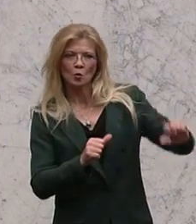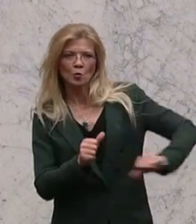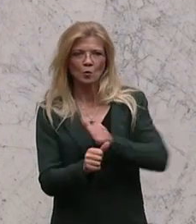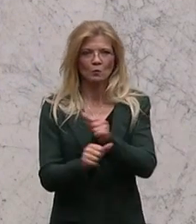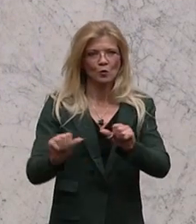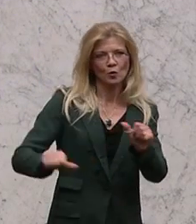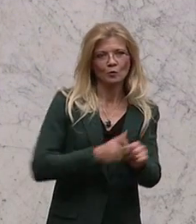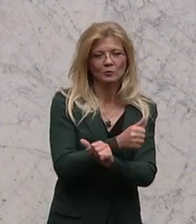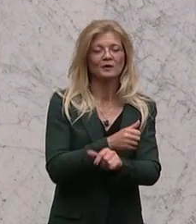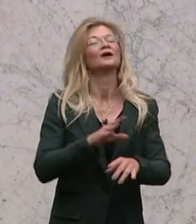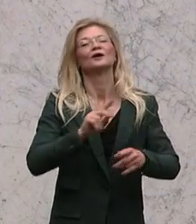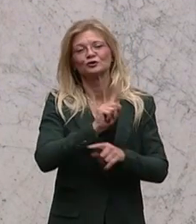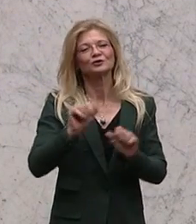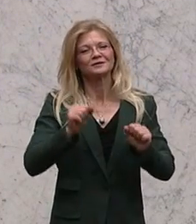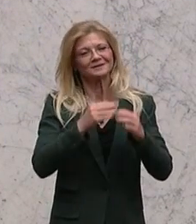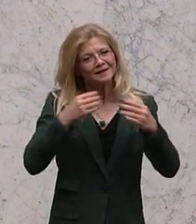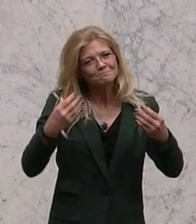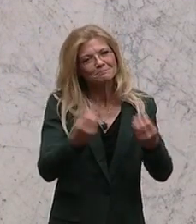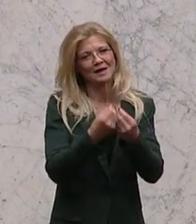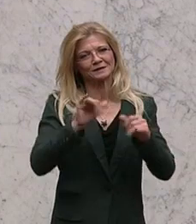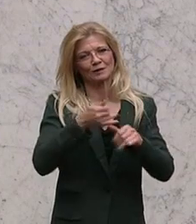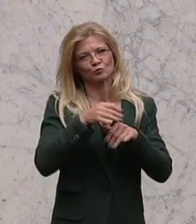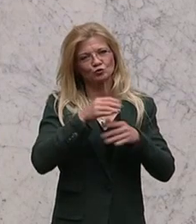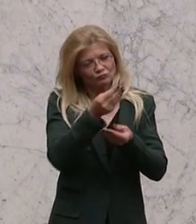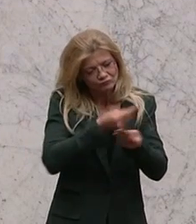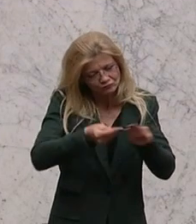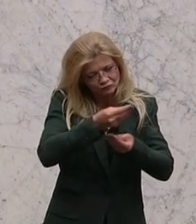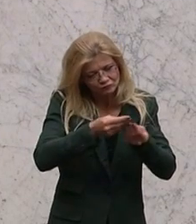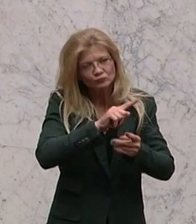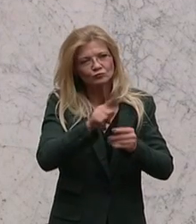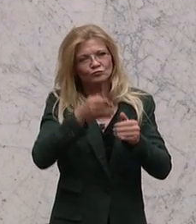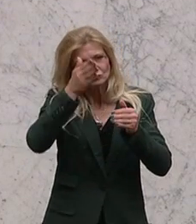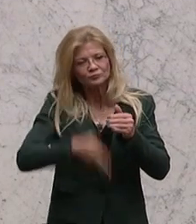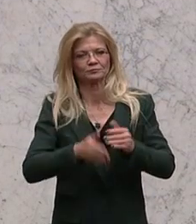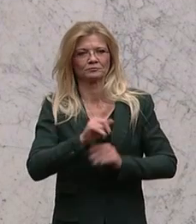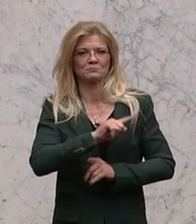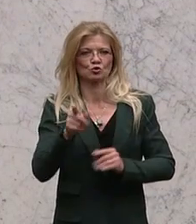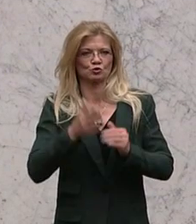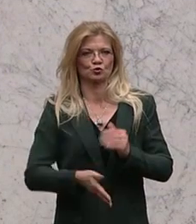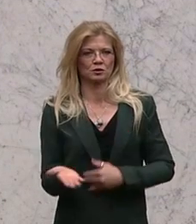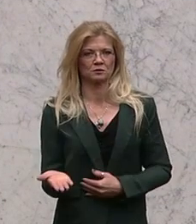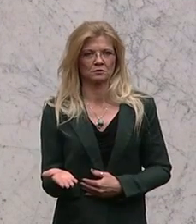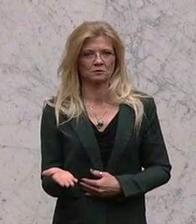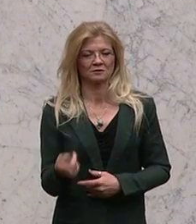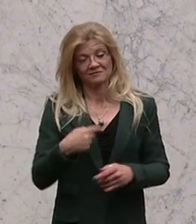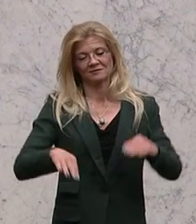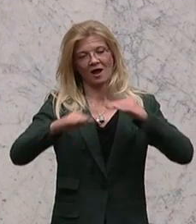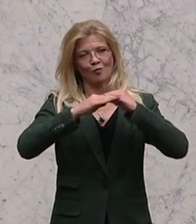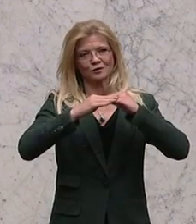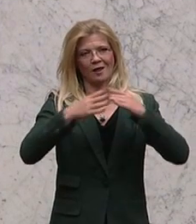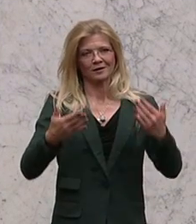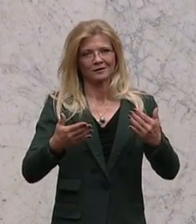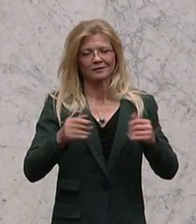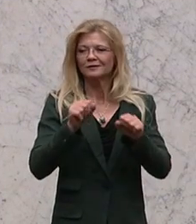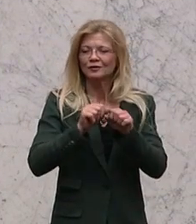werden. Mit dieser Regelung wurde ein optimaler Ausgleich geschaffen, indem einerseits den Nutzerorganisationen in effektiver